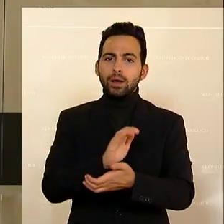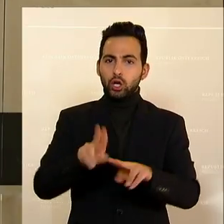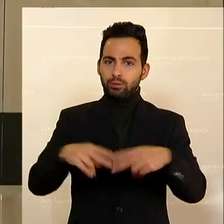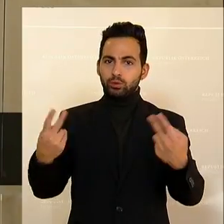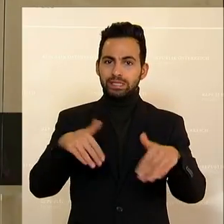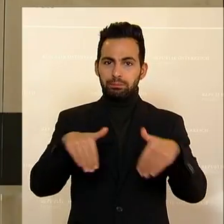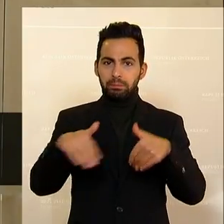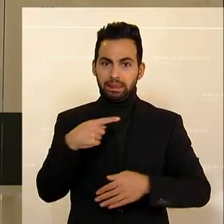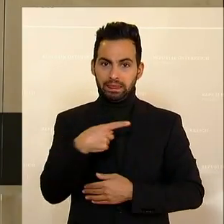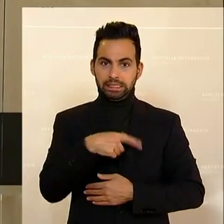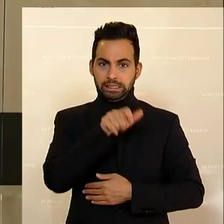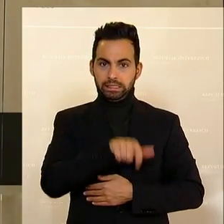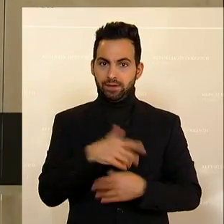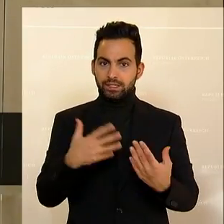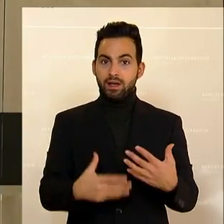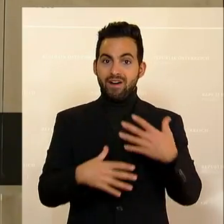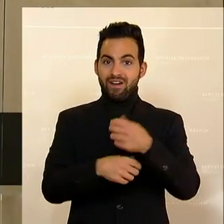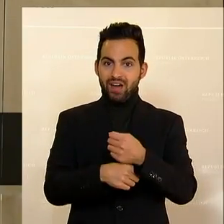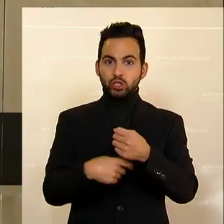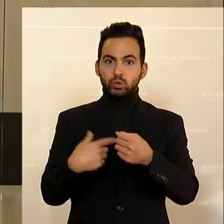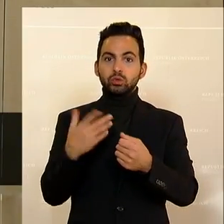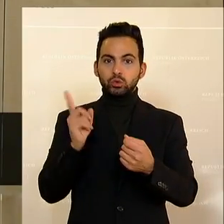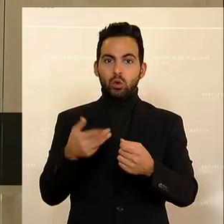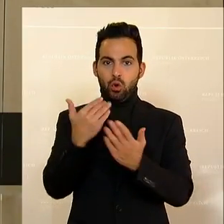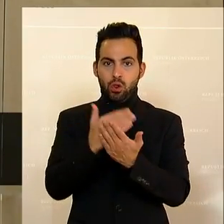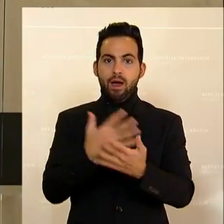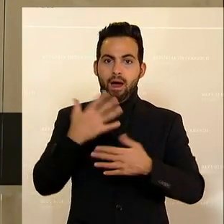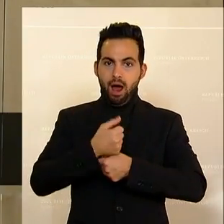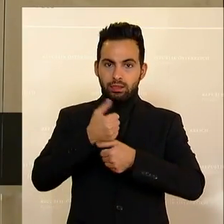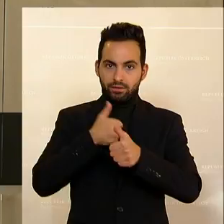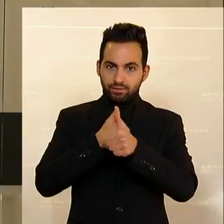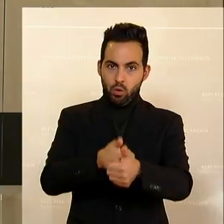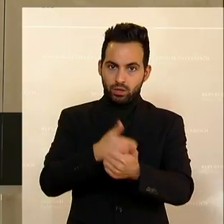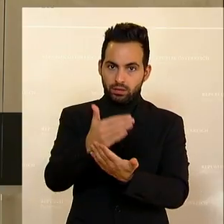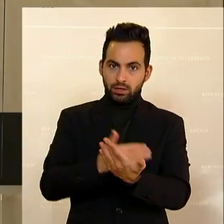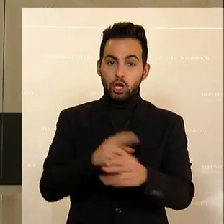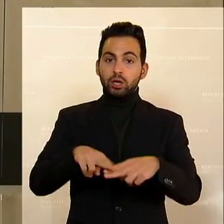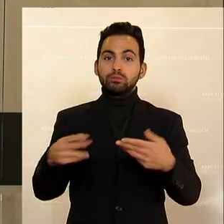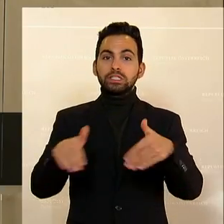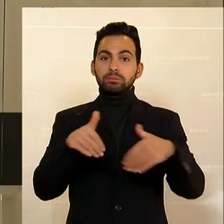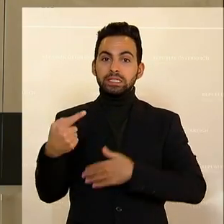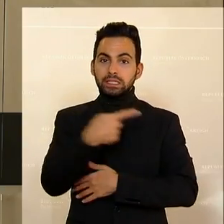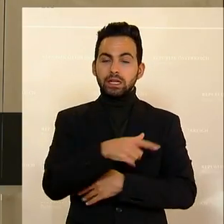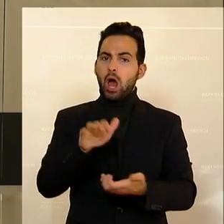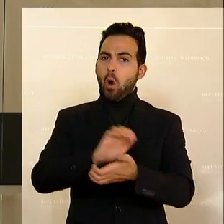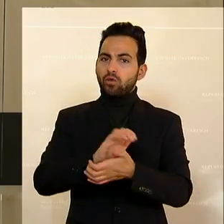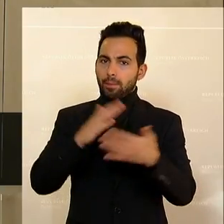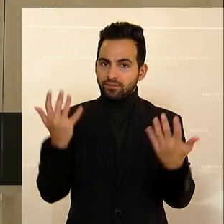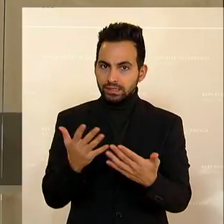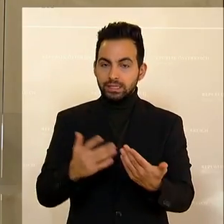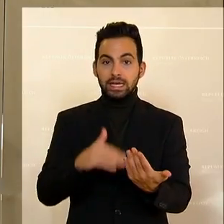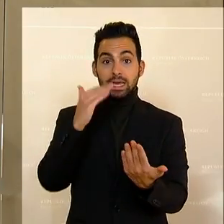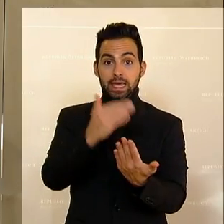Bundesministerin ist, die Verfassung einzuhalten. Und die Aufgabe der Bundesministerin ist, die